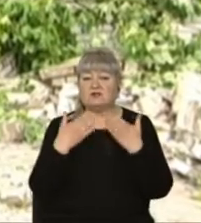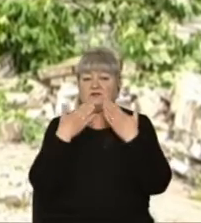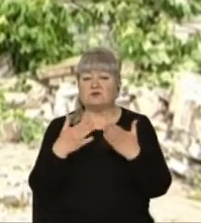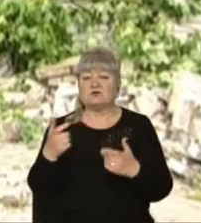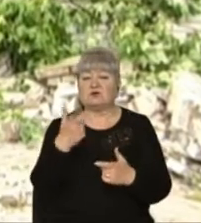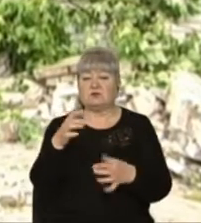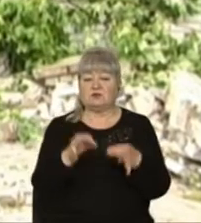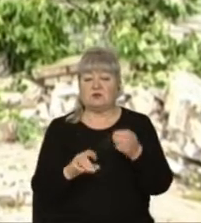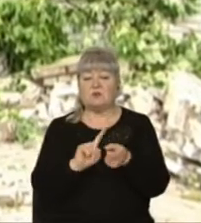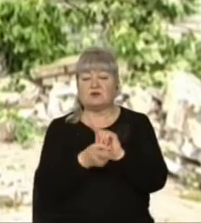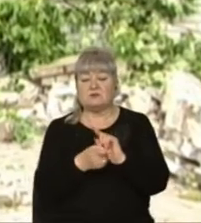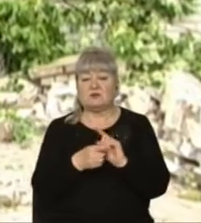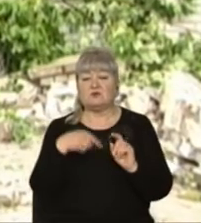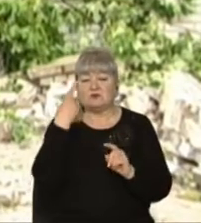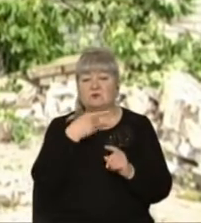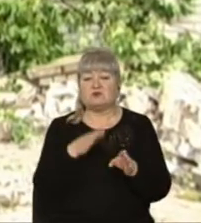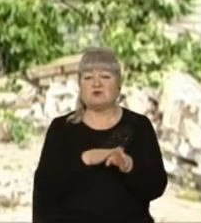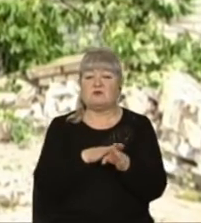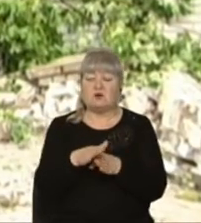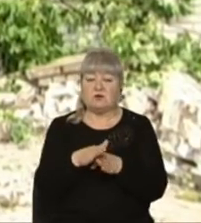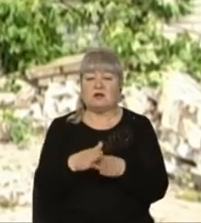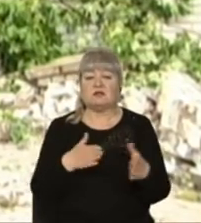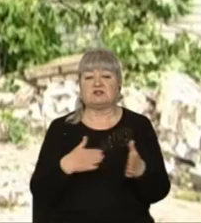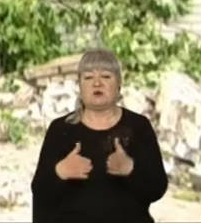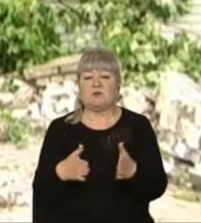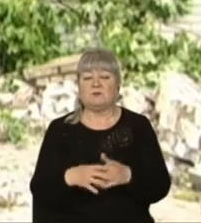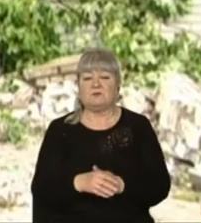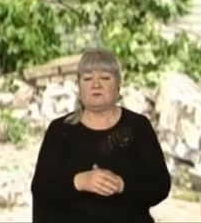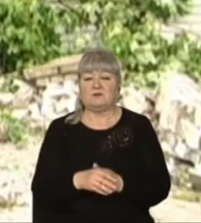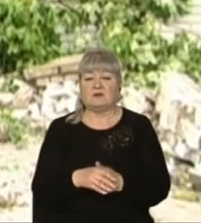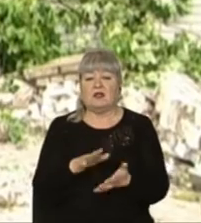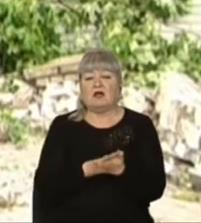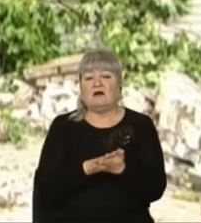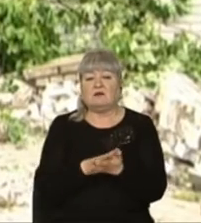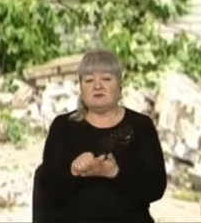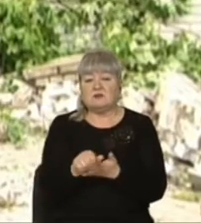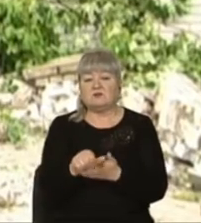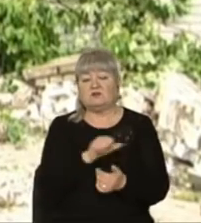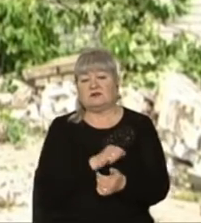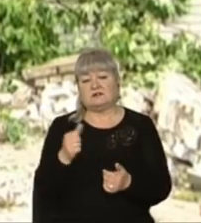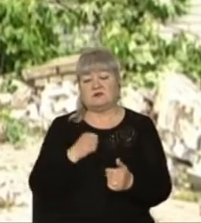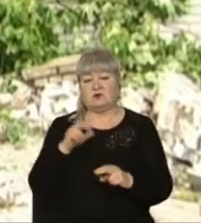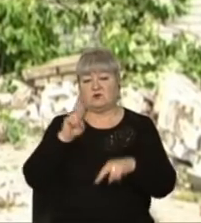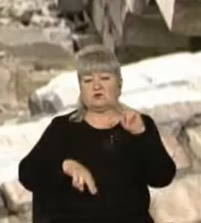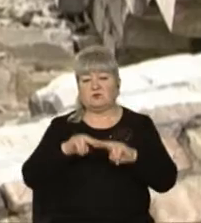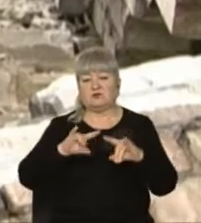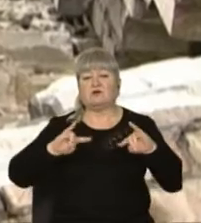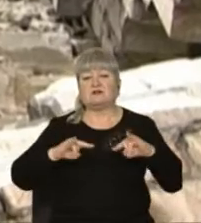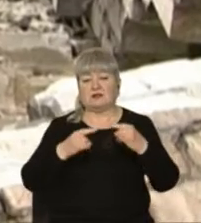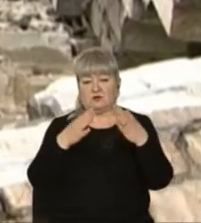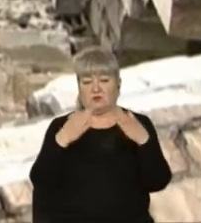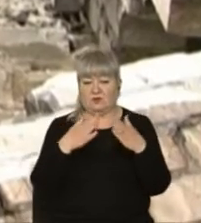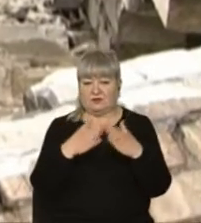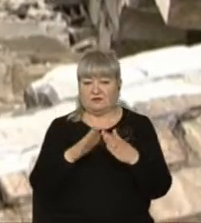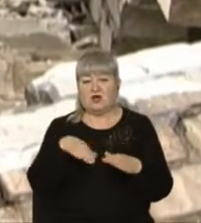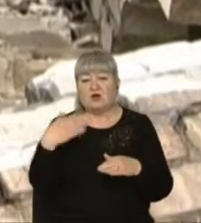суду про зміну способу виконання шляхом демонтувати самовільно збудовану цегляну будівлю. Сторону